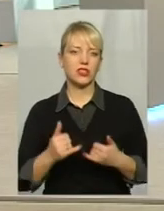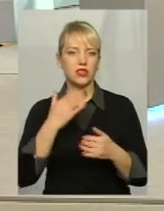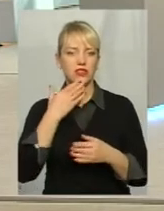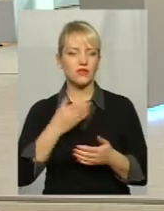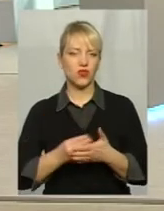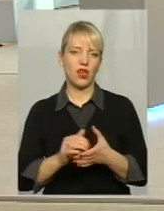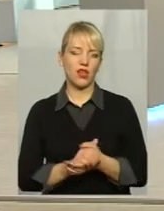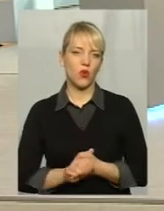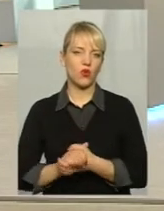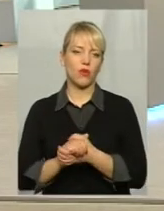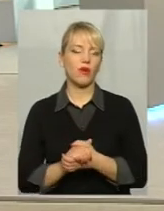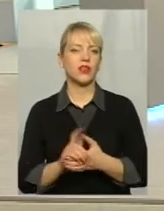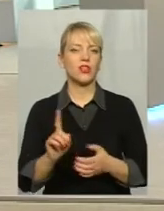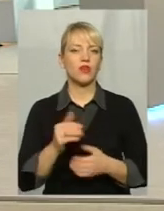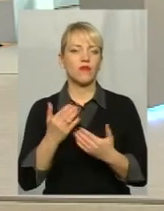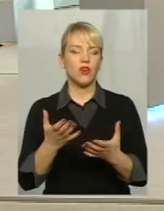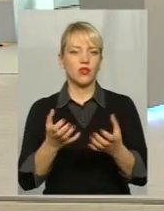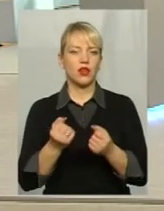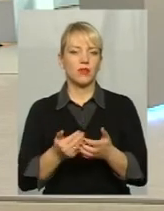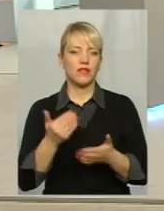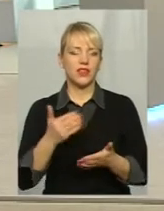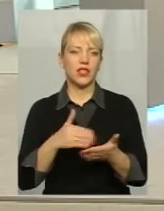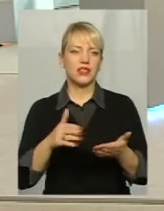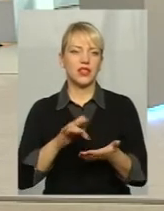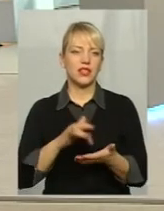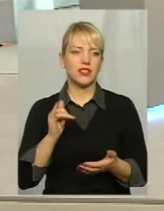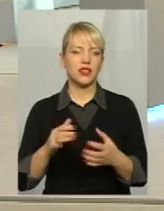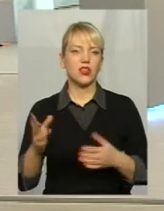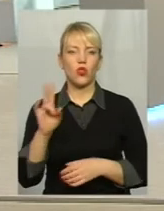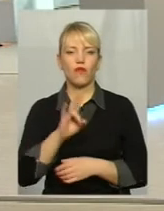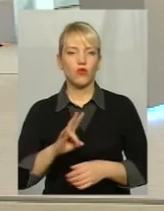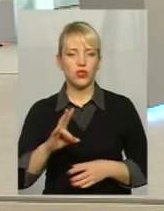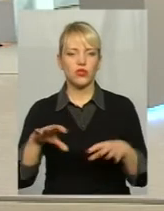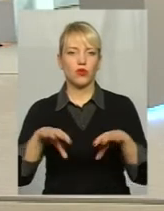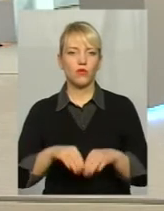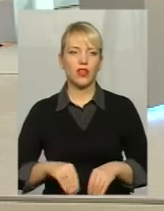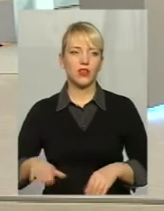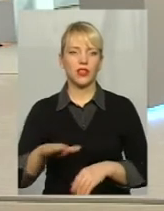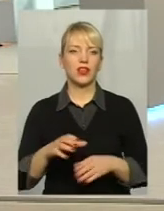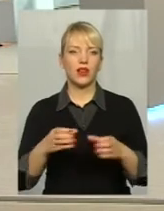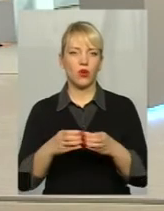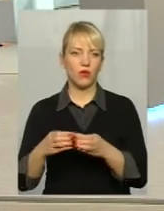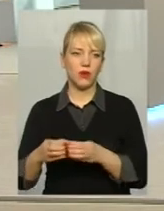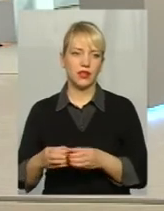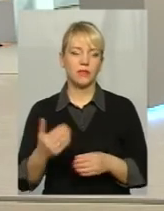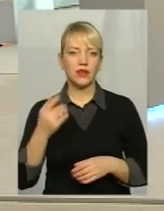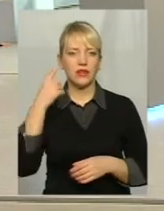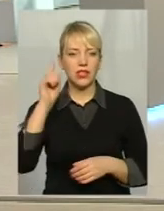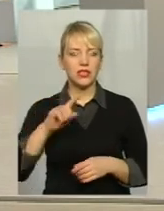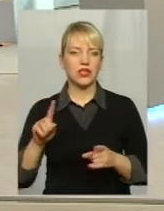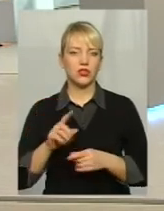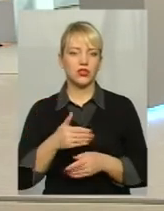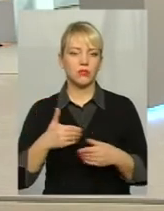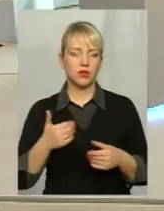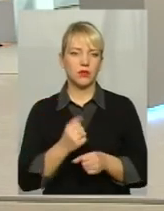громади? Що ви отримали від децентралізації Новушицьк об'єднана тергромада? Ви знаєте, що ми вже працюємо